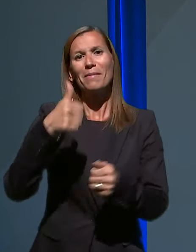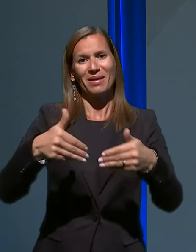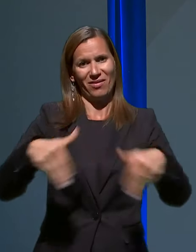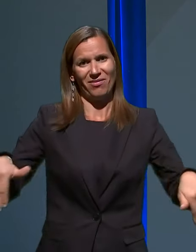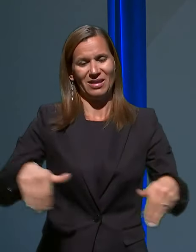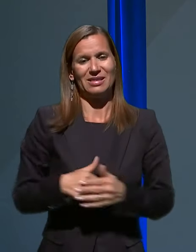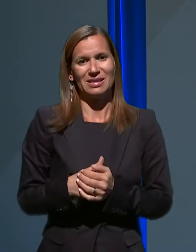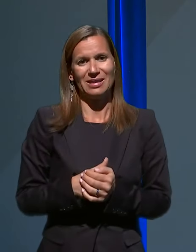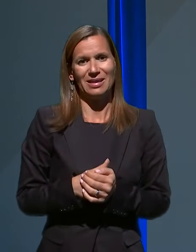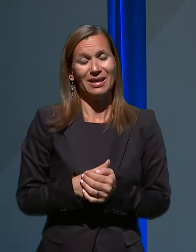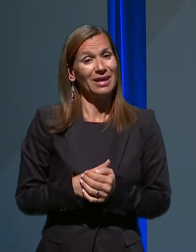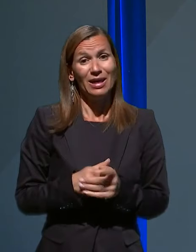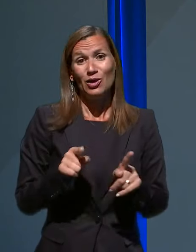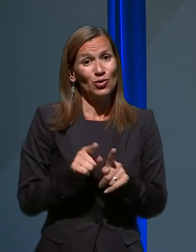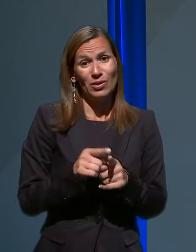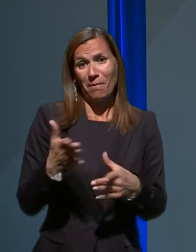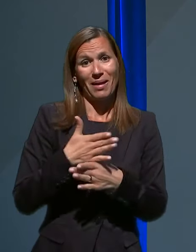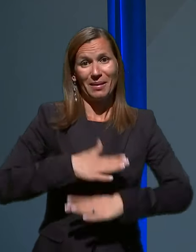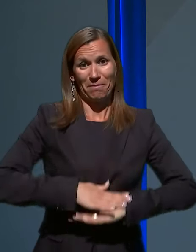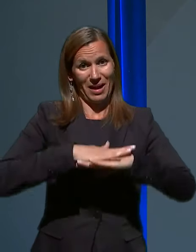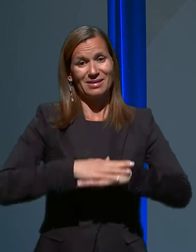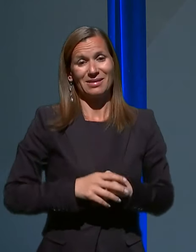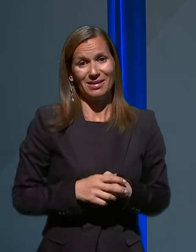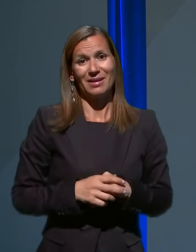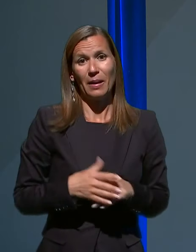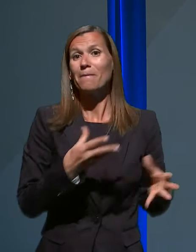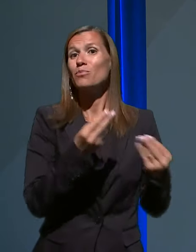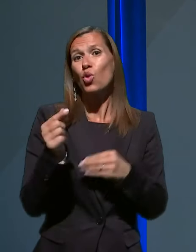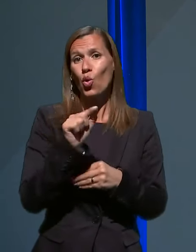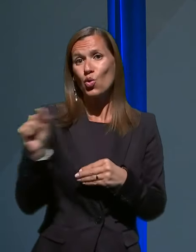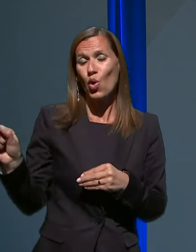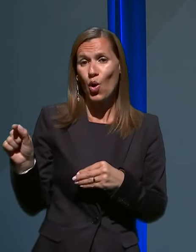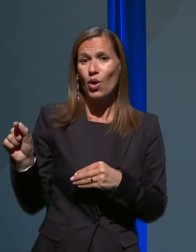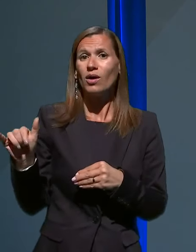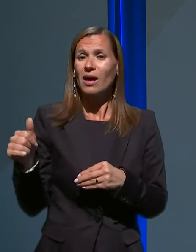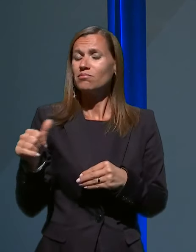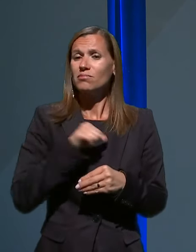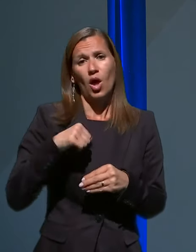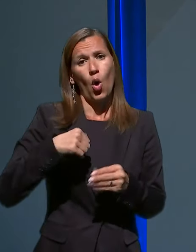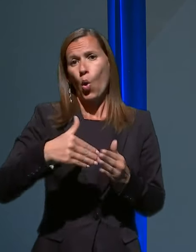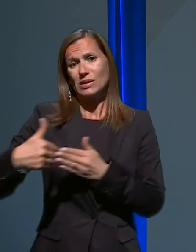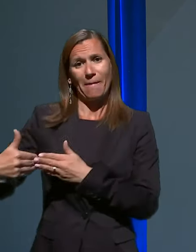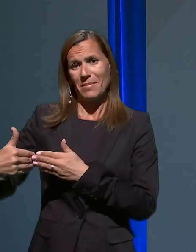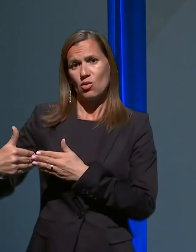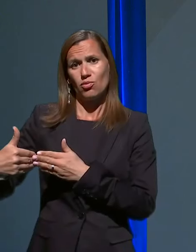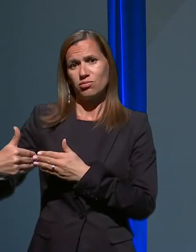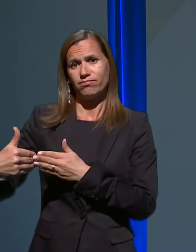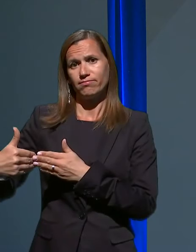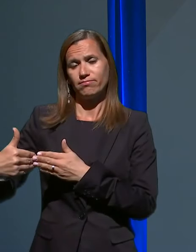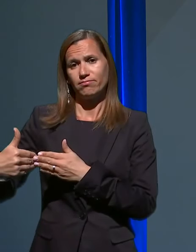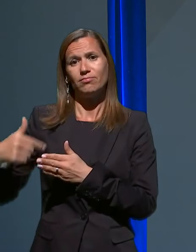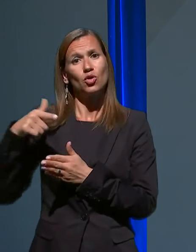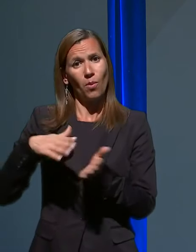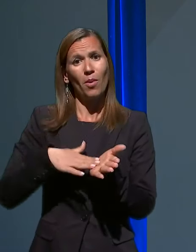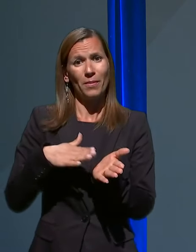tudi čez praznike. Marsik do med njimi se je osamil, kar pomeni, da